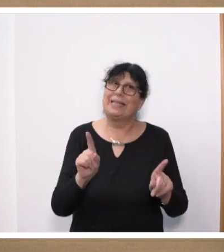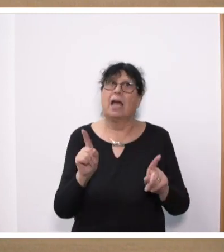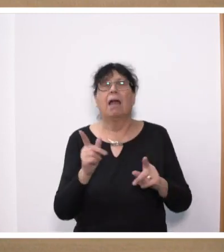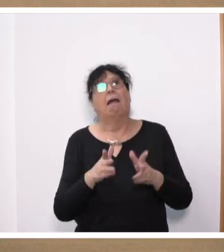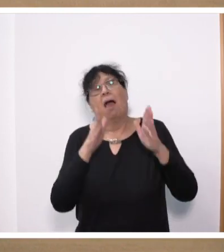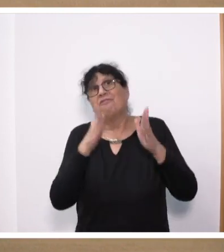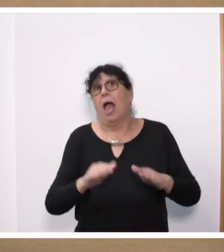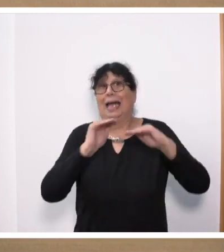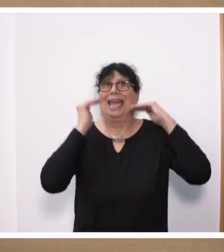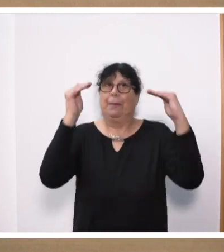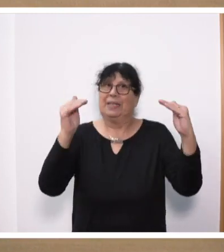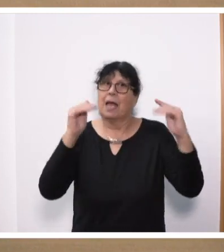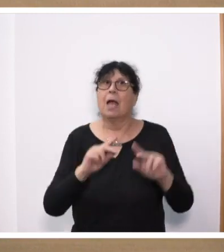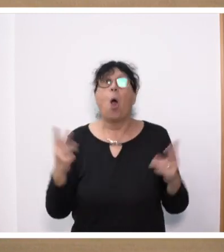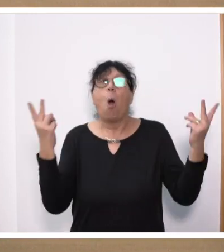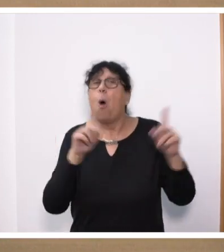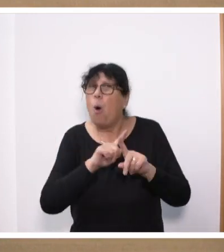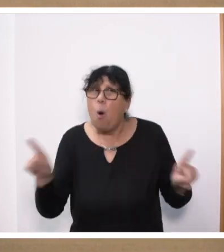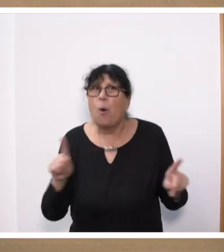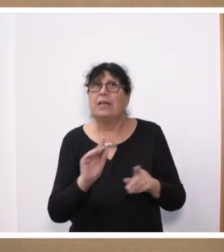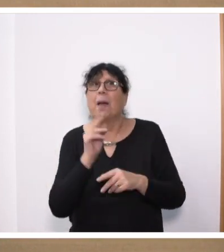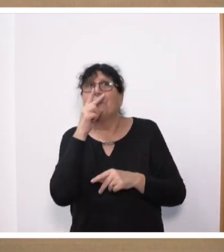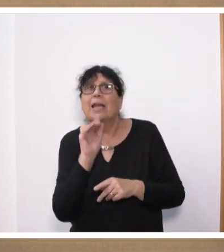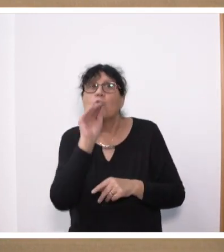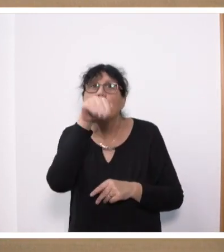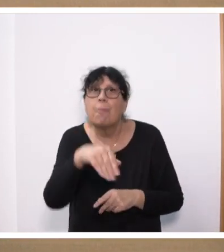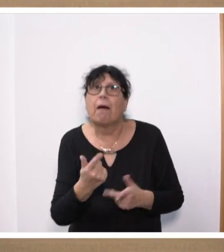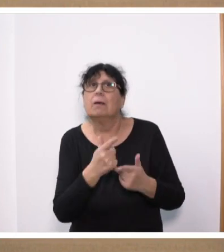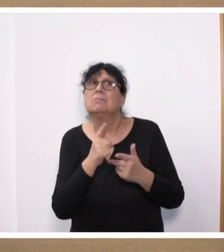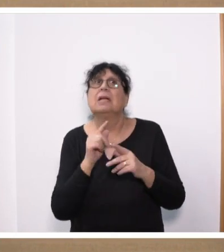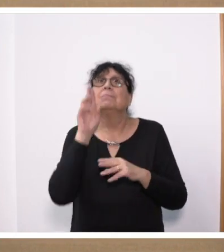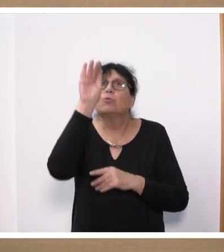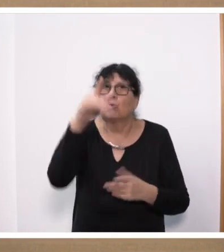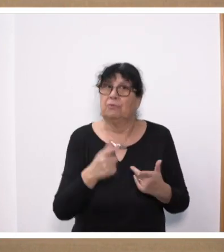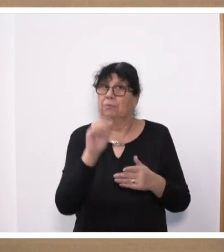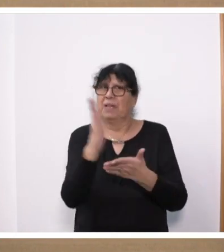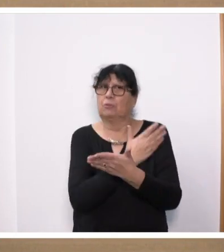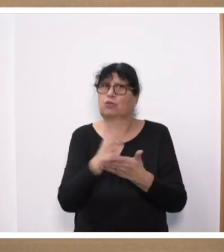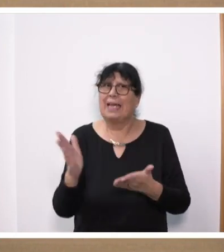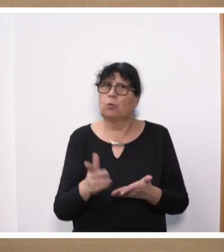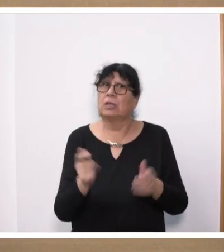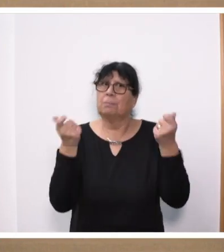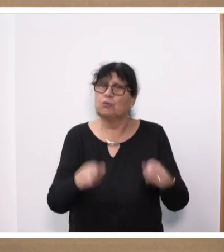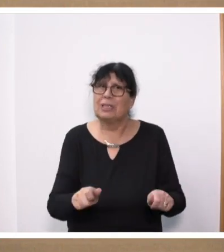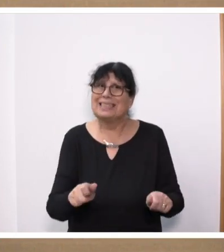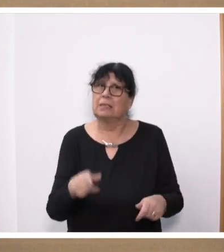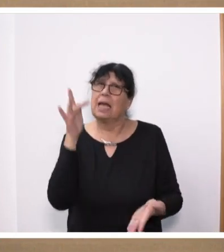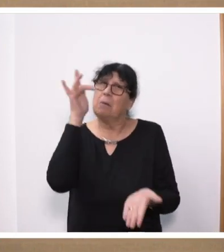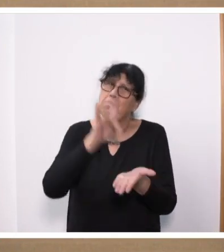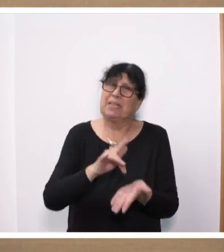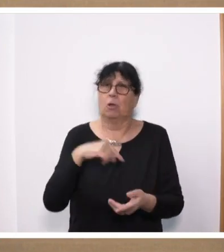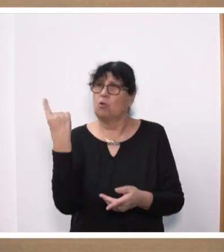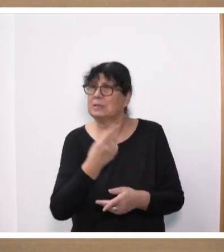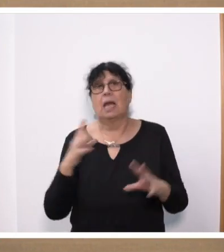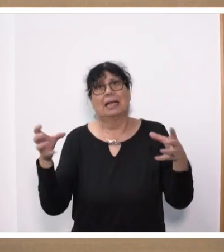ohne jeglichen Blick über den eigenen Tellerrand hinaus, fassen sie weitreichende Entscheidungen, die genau in die Mitte unserer Gesellschaft zielen